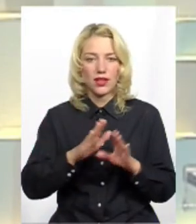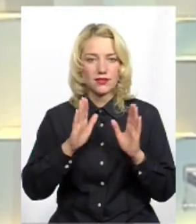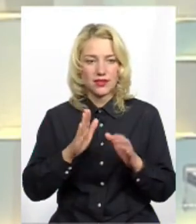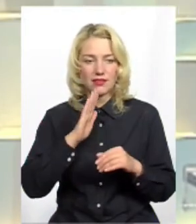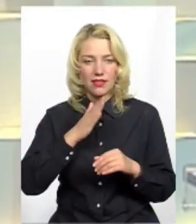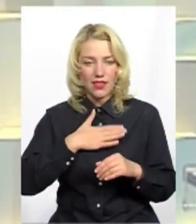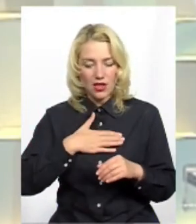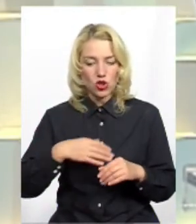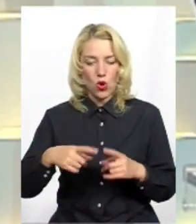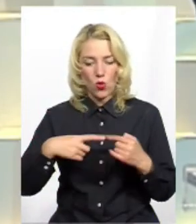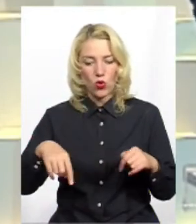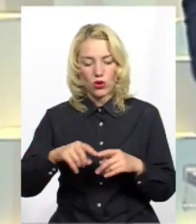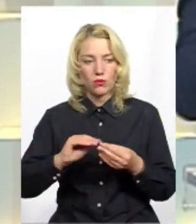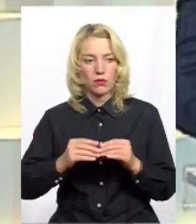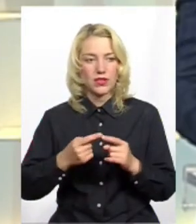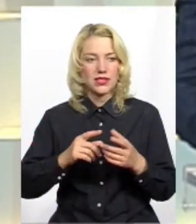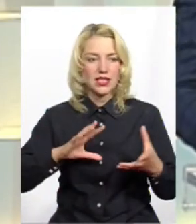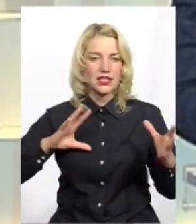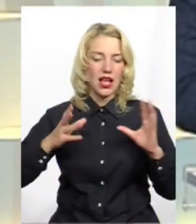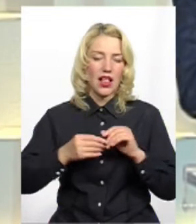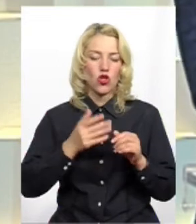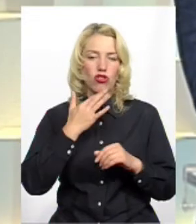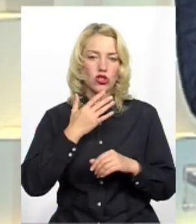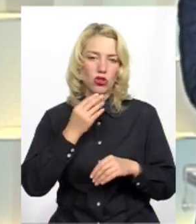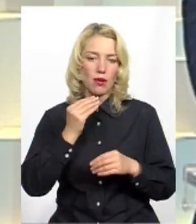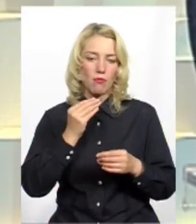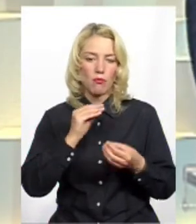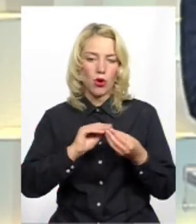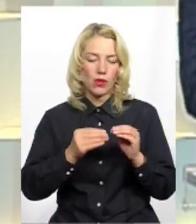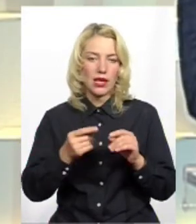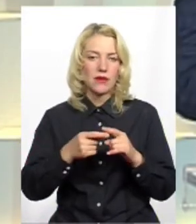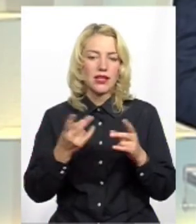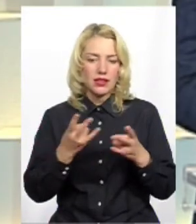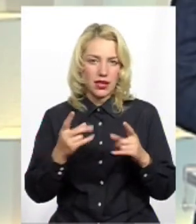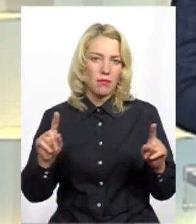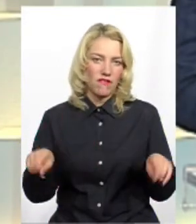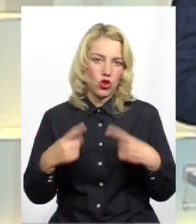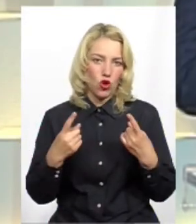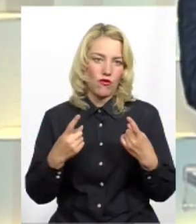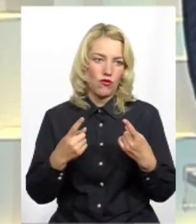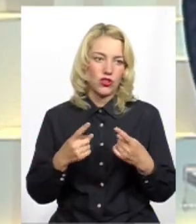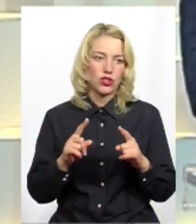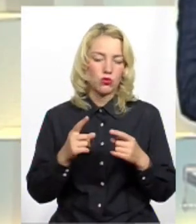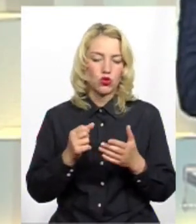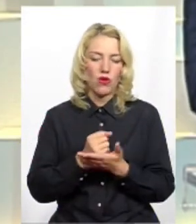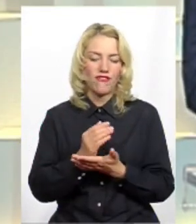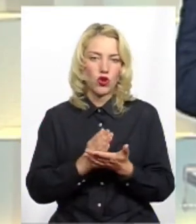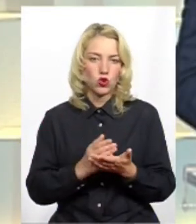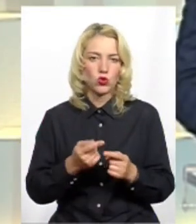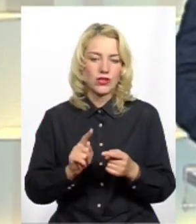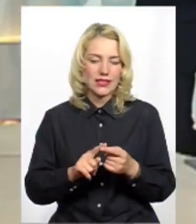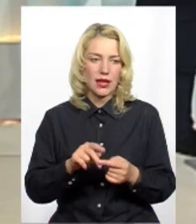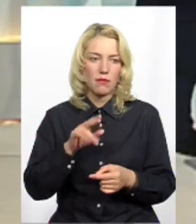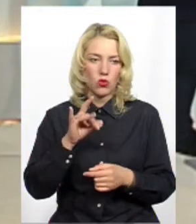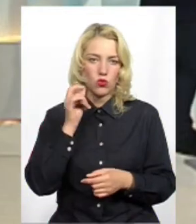тільки нашого округу проблеми, це проблема загальнонаціональна. Інфраструктуру однозначно потрібно відновлювати. Тому що інфраструктура – це кров